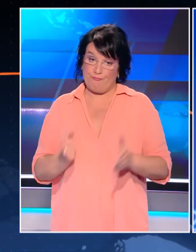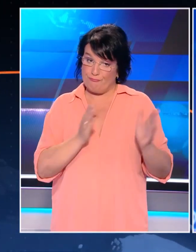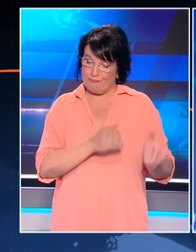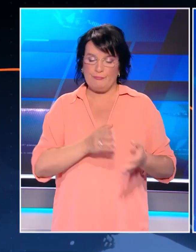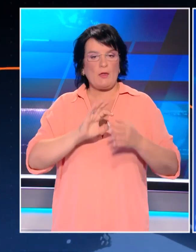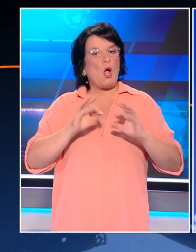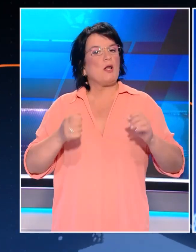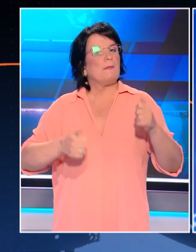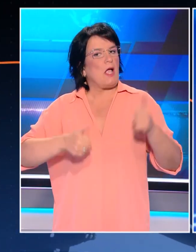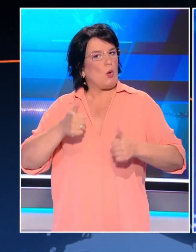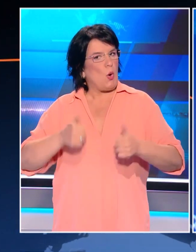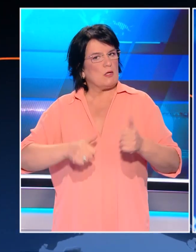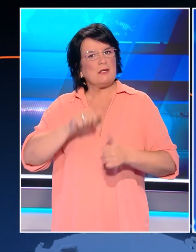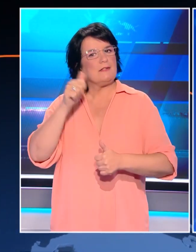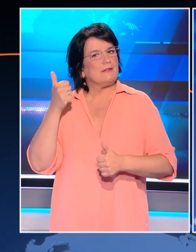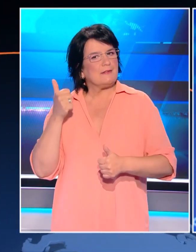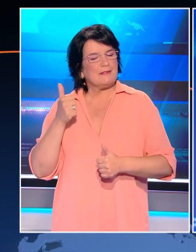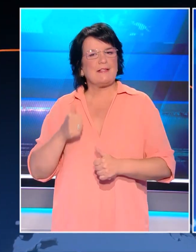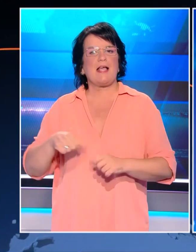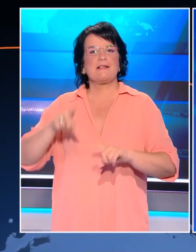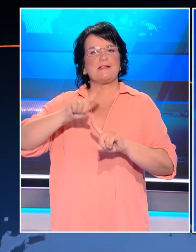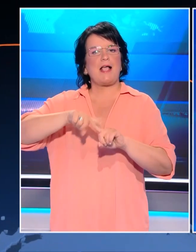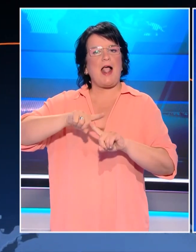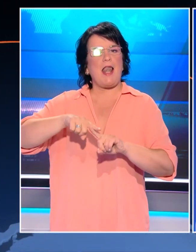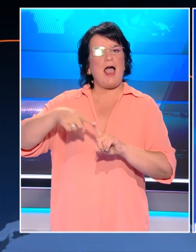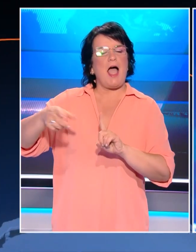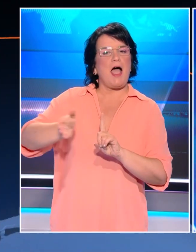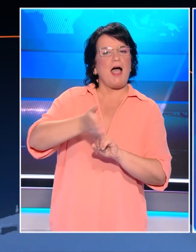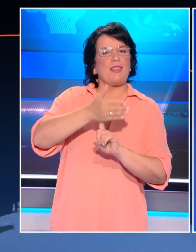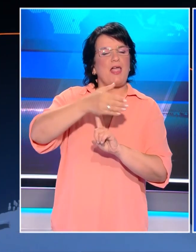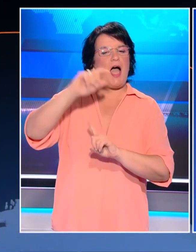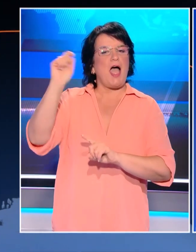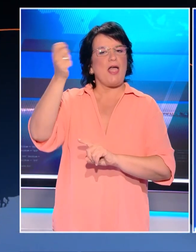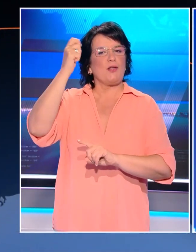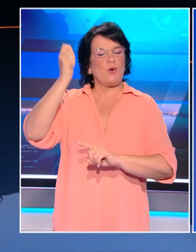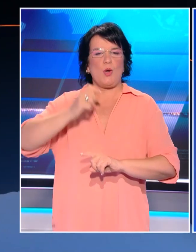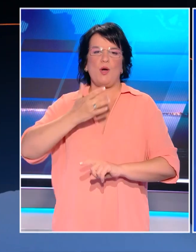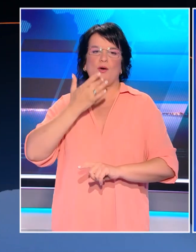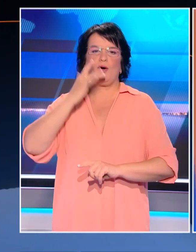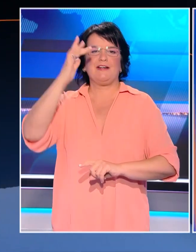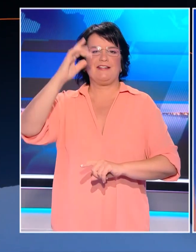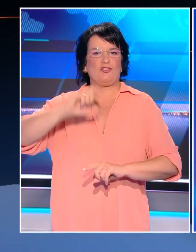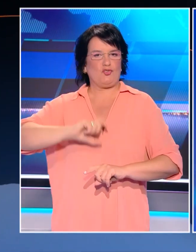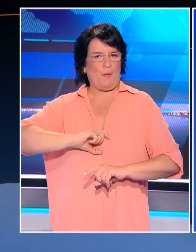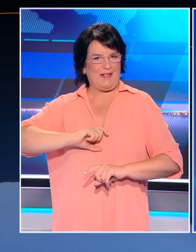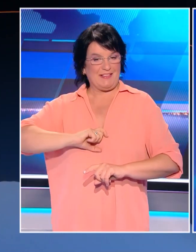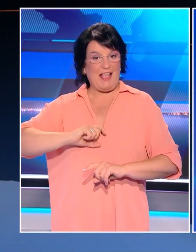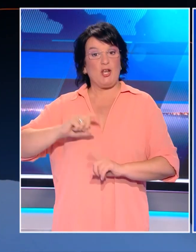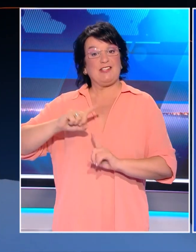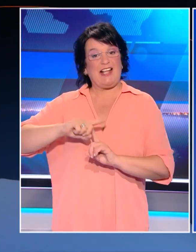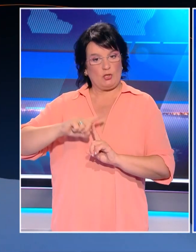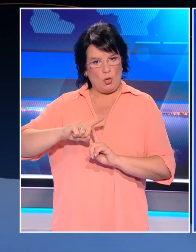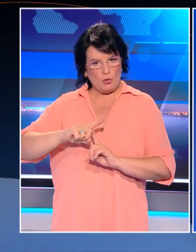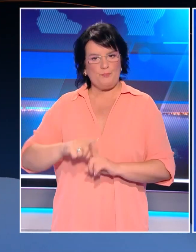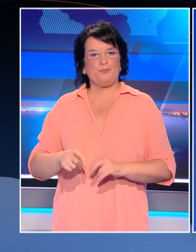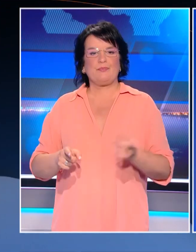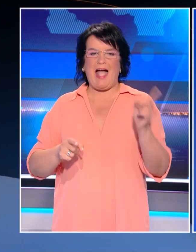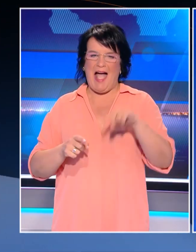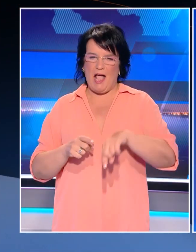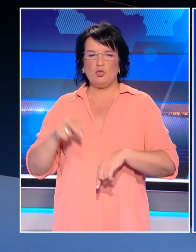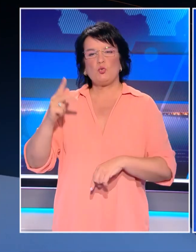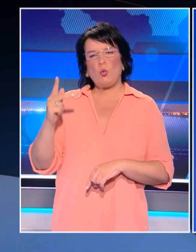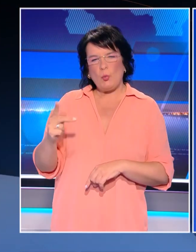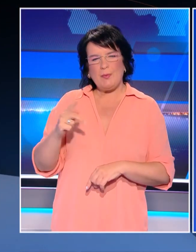Στους Ολυμπιακούς Αγώνες, όπου χθες ακούστηκε ο ύμνος της Ελλάδας προς τιμήν του χρυσού Ολυμπιονίκης, το μήκος Μήλτου Τεντόγλου. Ο Ντάουρεν Κουρουγγλίεφ, που